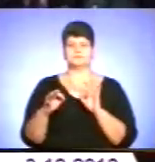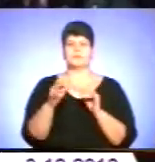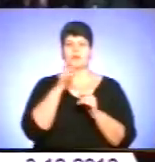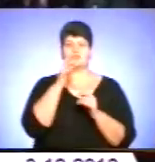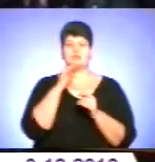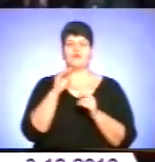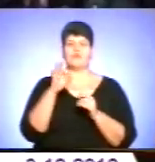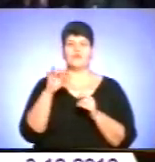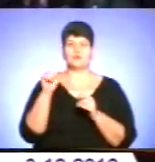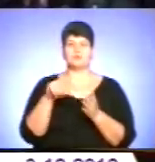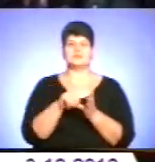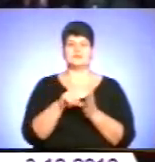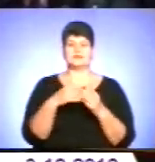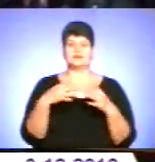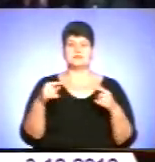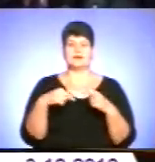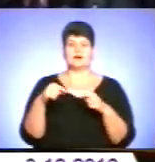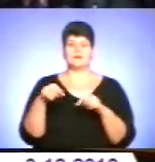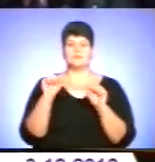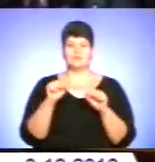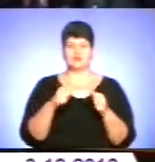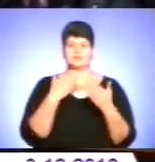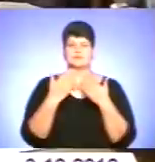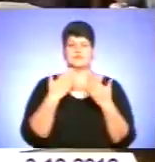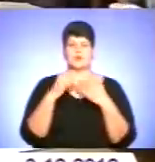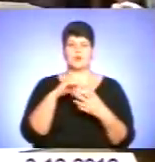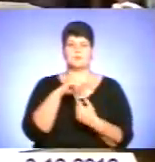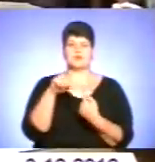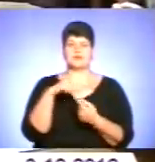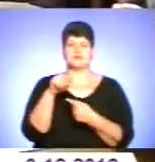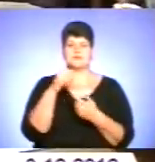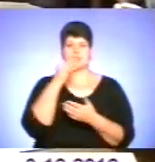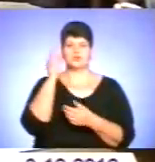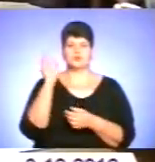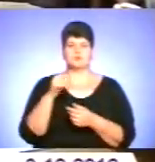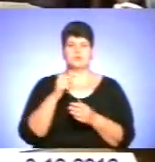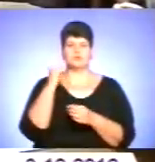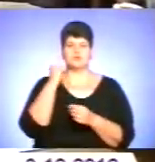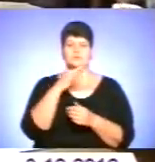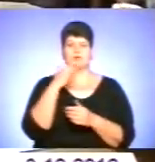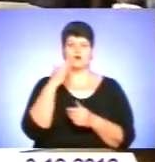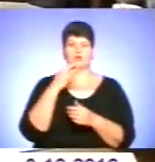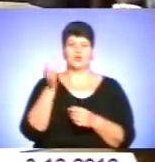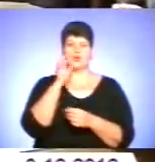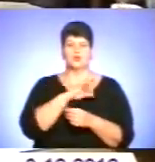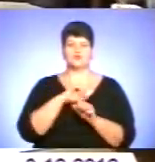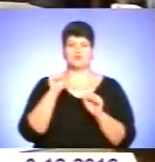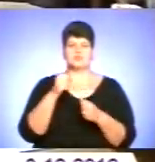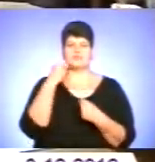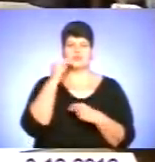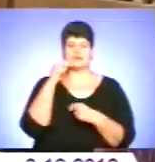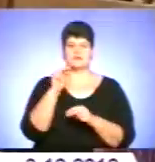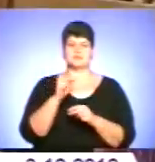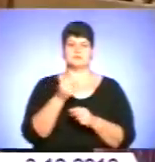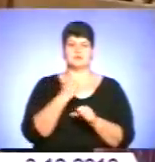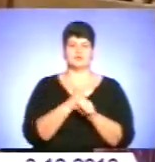форуму представники різних галузей зможуть поспілкуватися, обмінятися досвідом і почути багато корисного, що допоможе їм ефективніше і продуктивніше